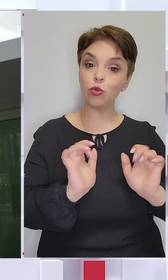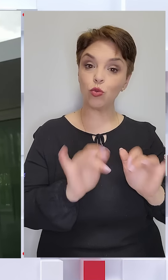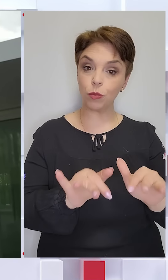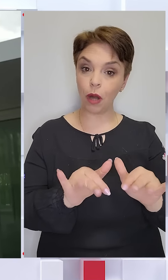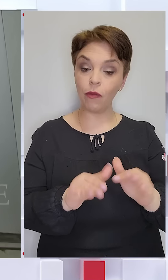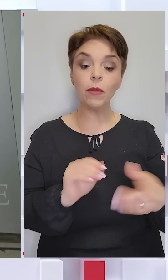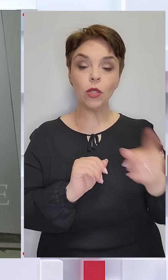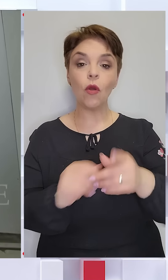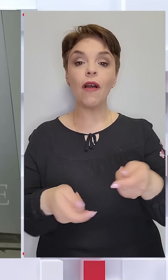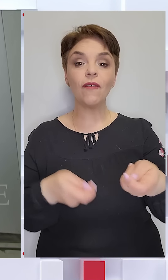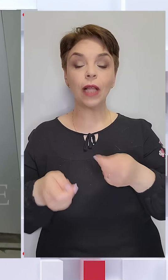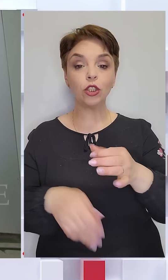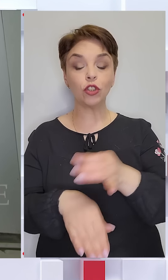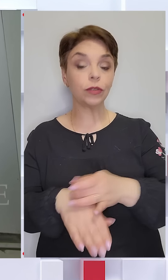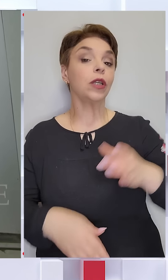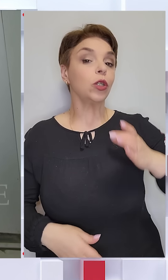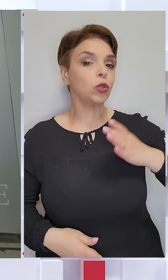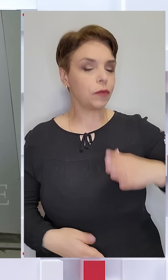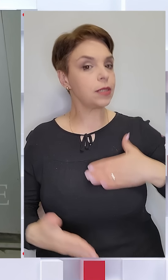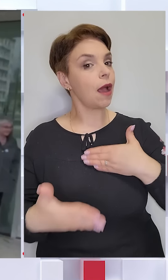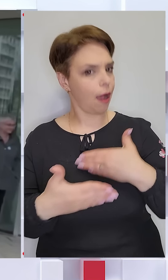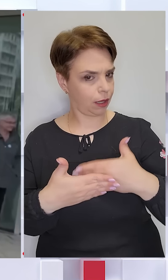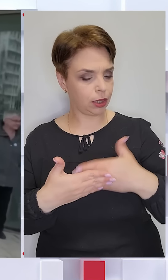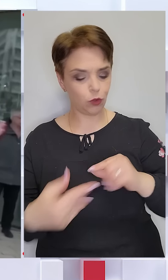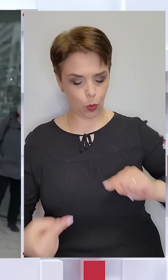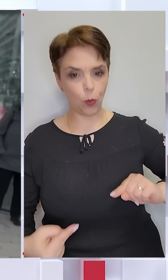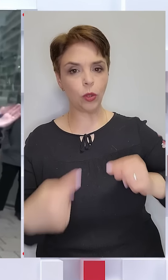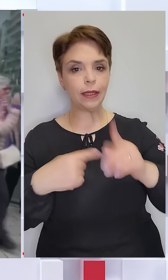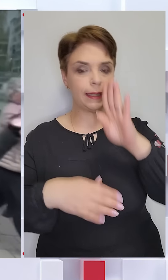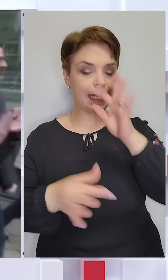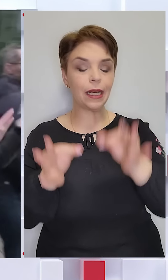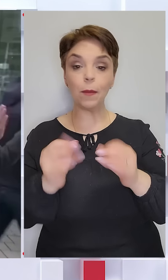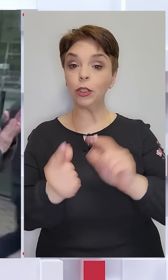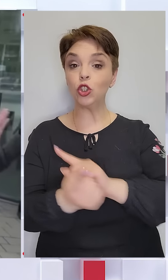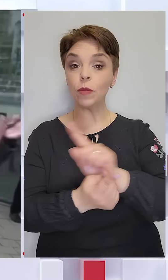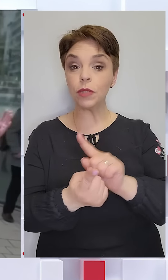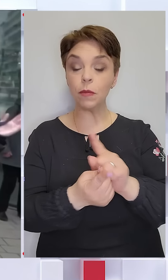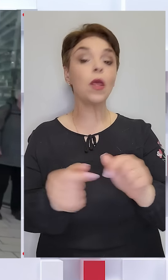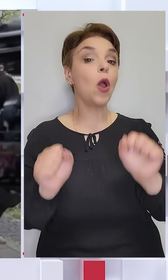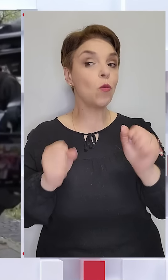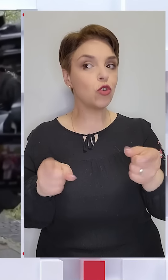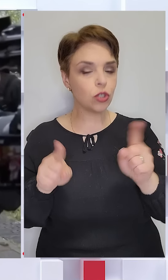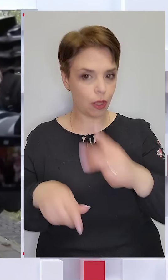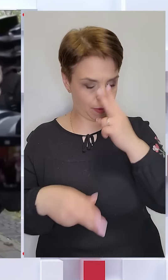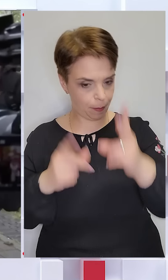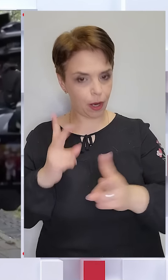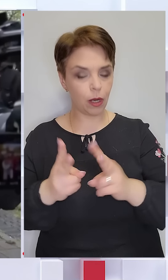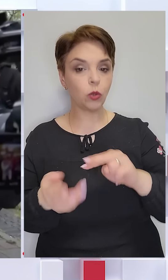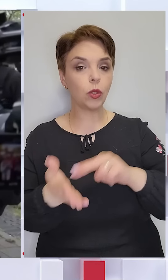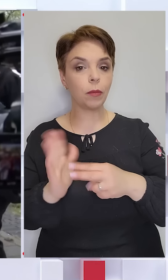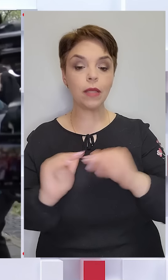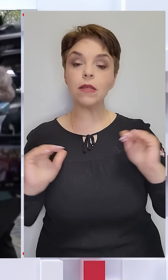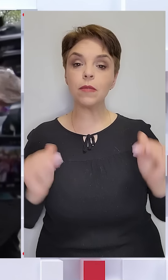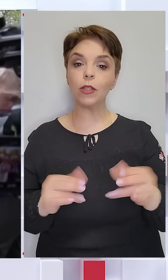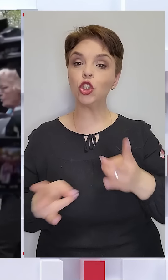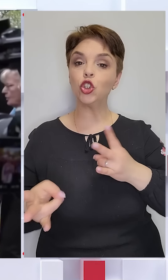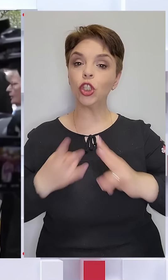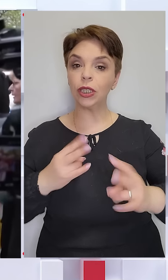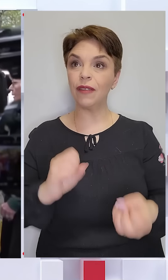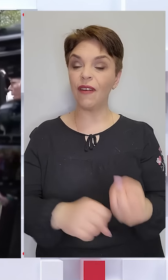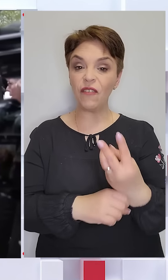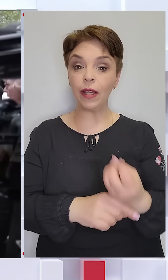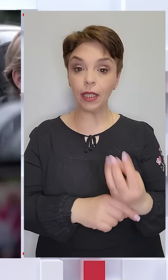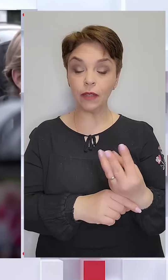Після нього владі Швейцарії доведеться активніше протидіяти кліматичним змінам і може навіть переглянути план зі зменшення шкідливих